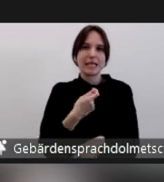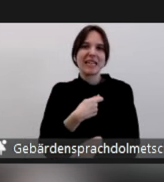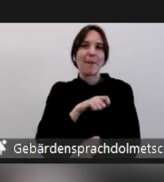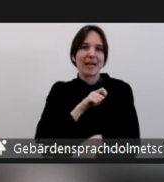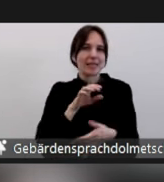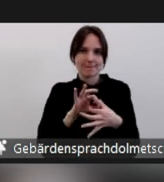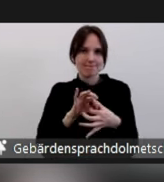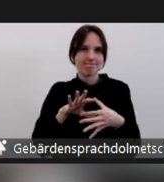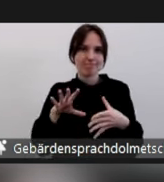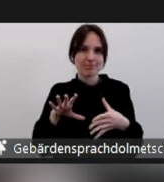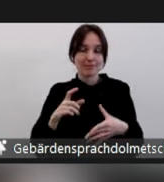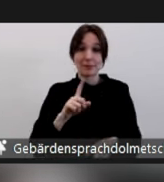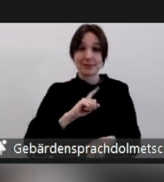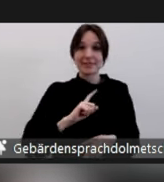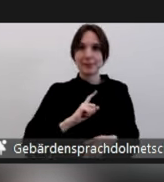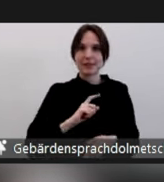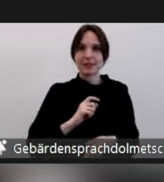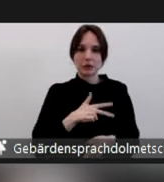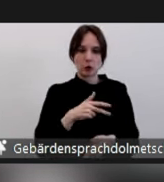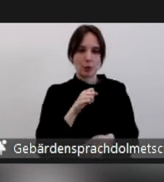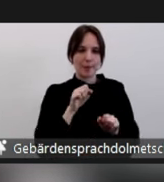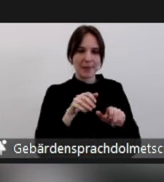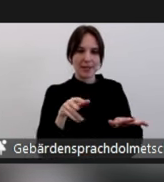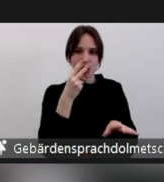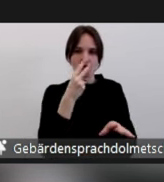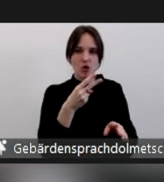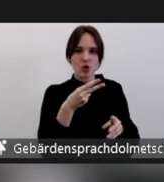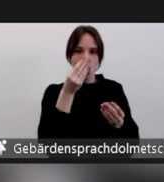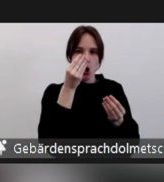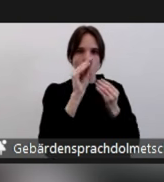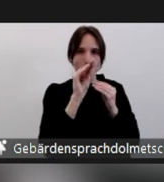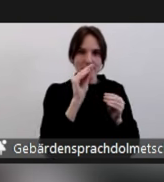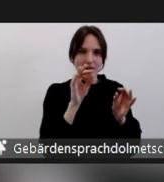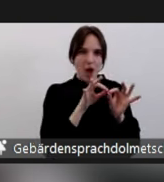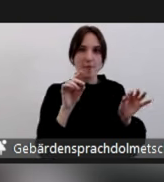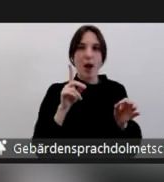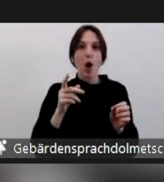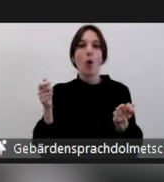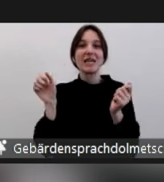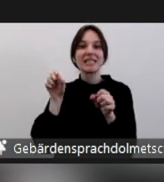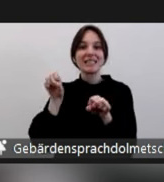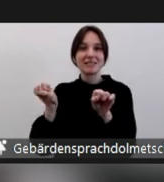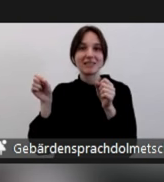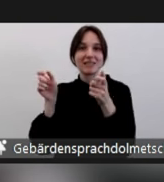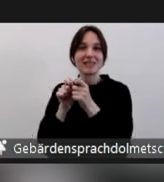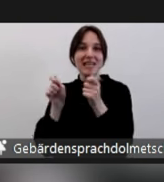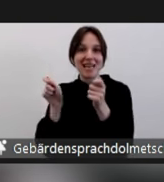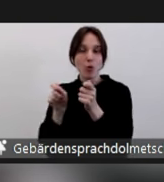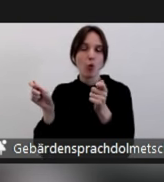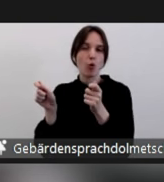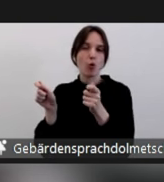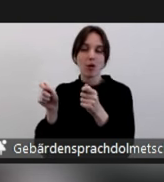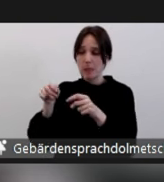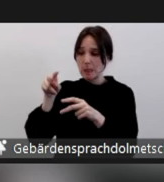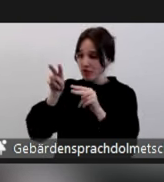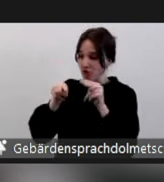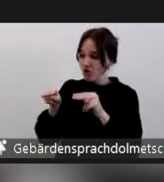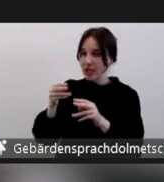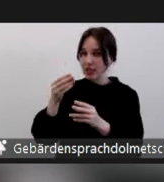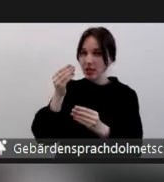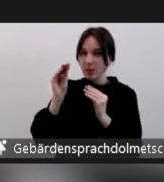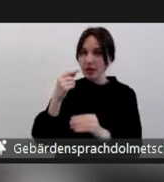die Kommentarspalten dazu angeguckt in verschiedenen Zeitungsartikeln, aber natürlich auch online auf X und sonst wo und